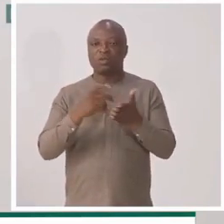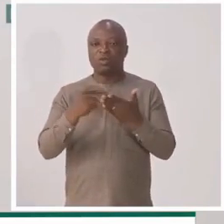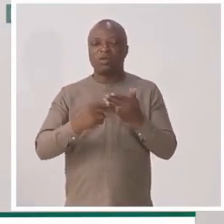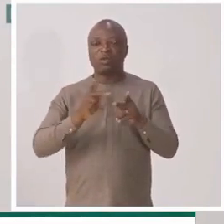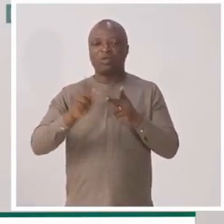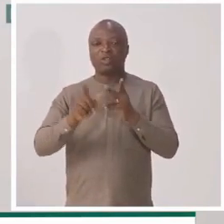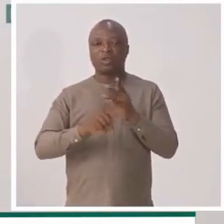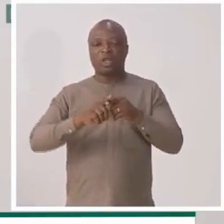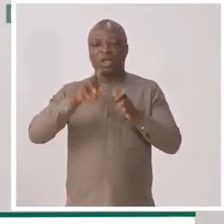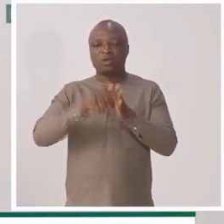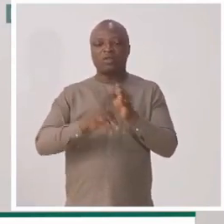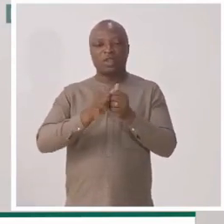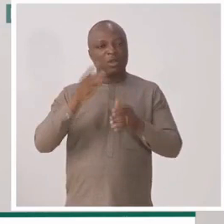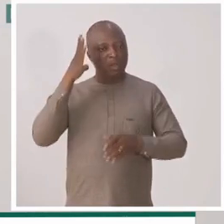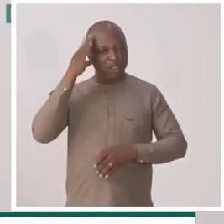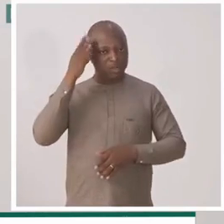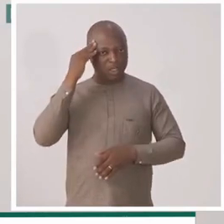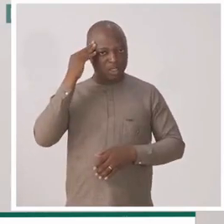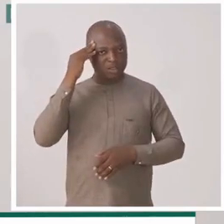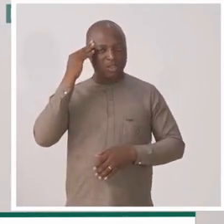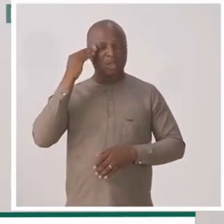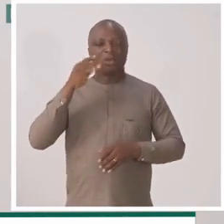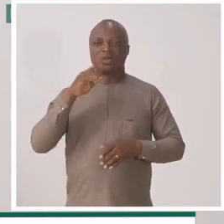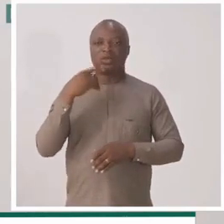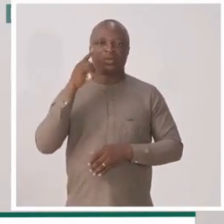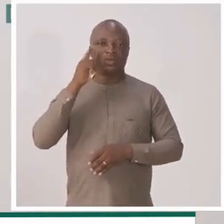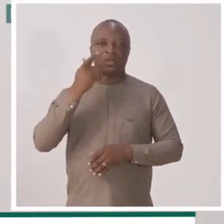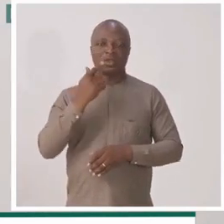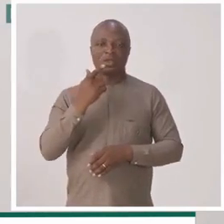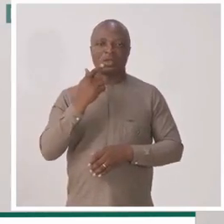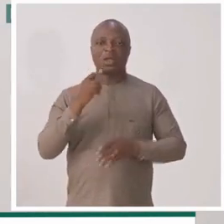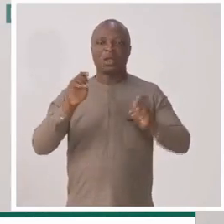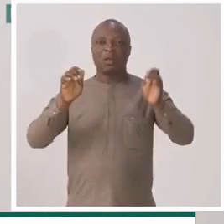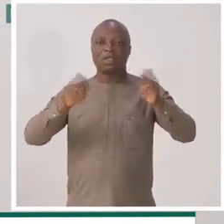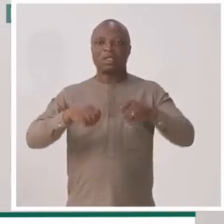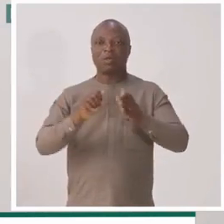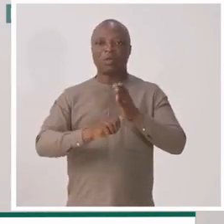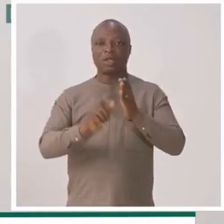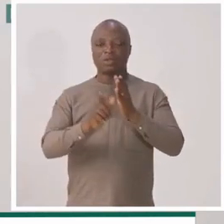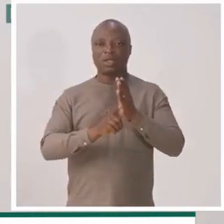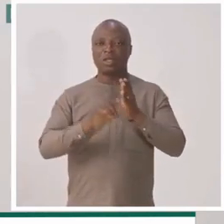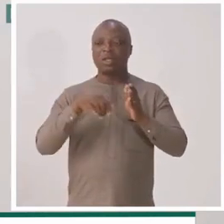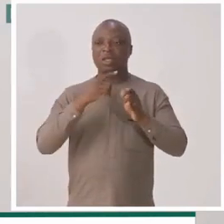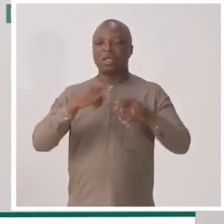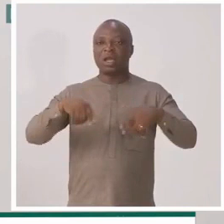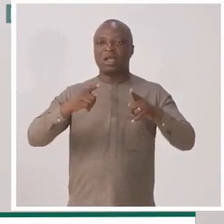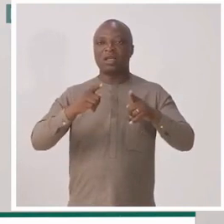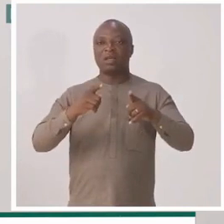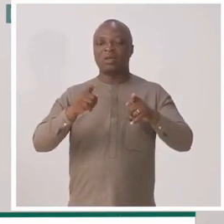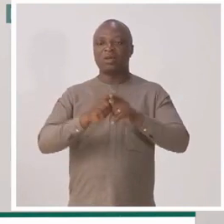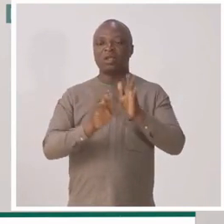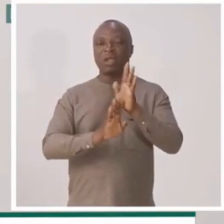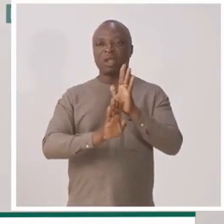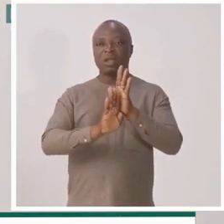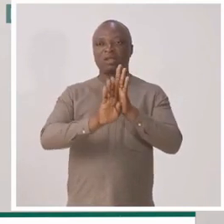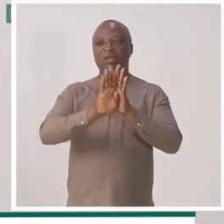projections, mais d'une expérience avérée, d'une capacité opérationnelle qui est allée en grandissant